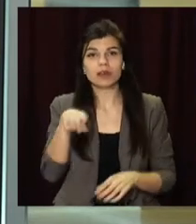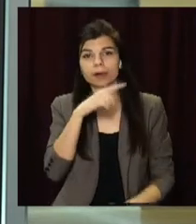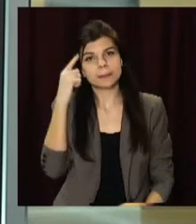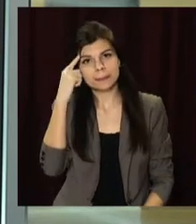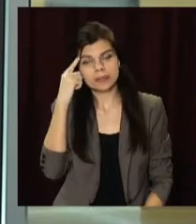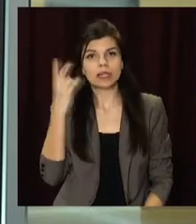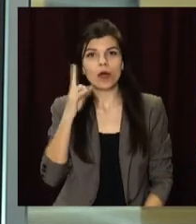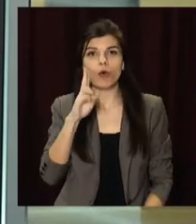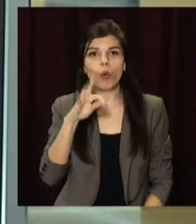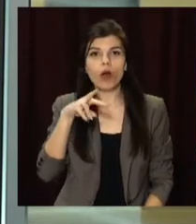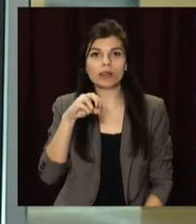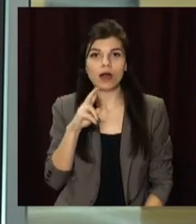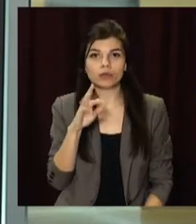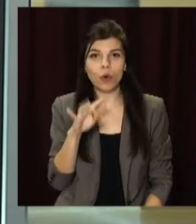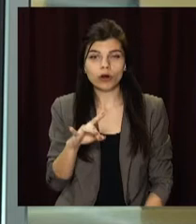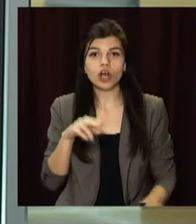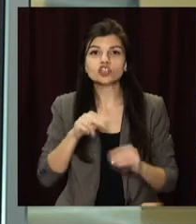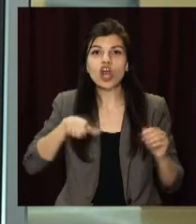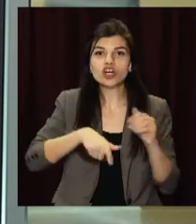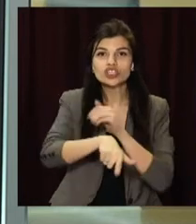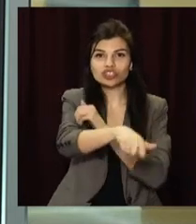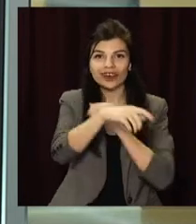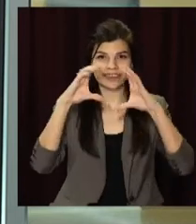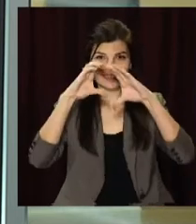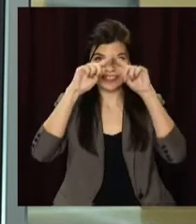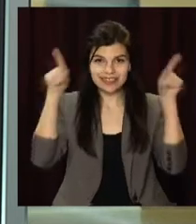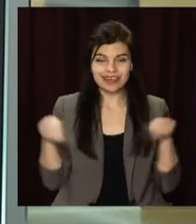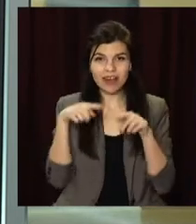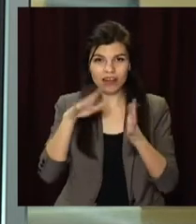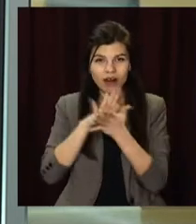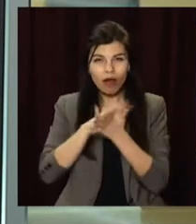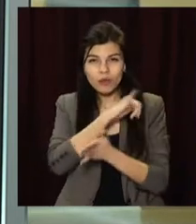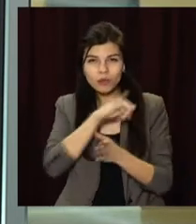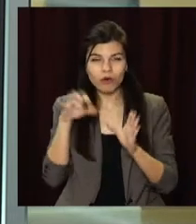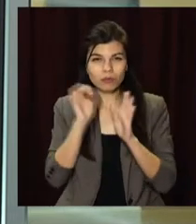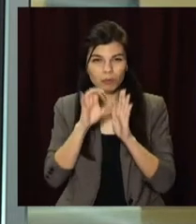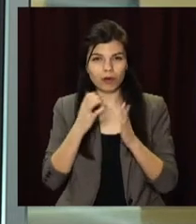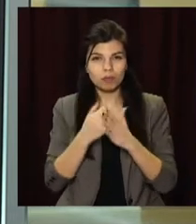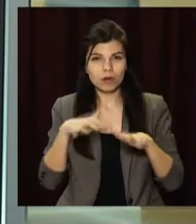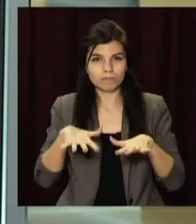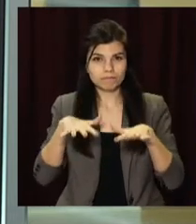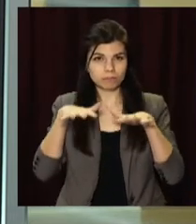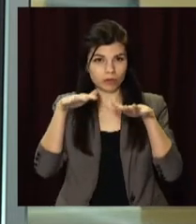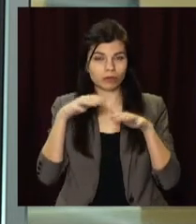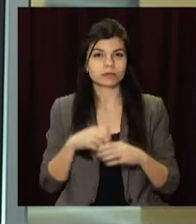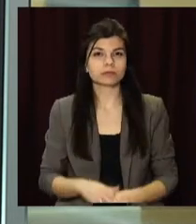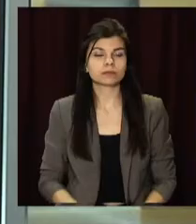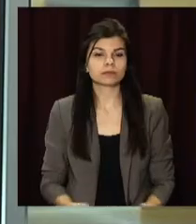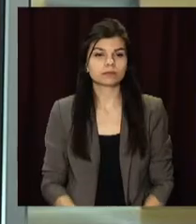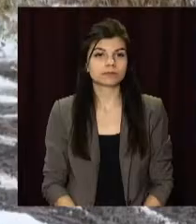радикально чистити колектор, через який проходить річка. От тільки коли? Відповідь на це питання намагалися знайти журналісти відкритого.